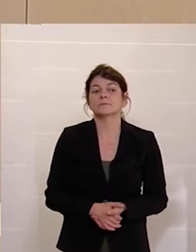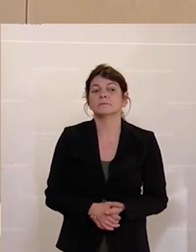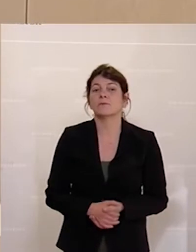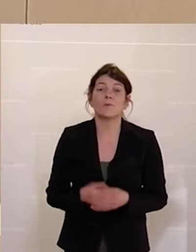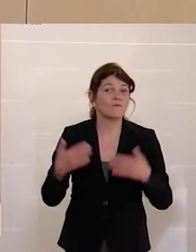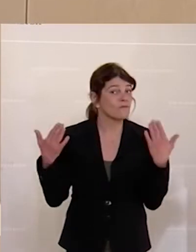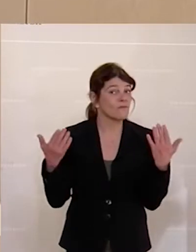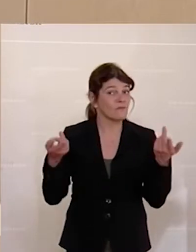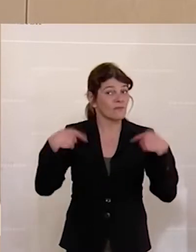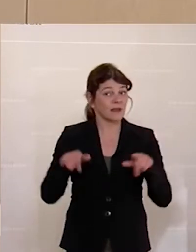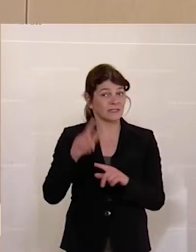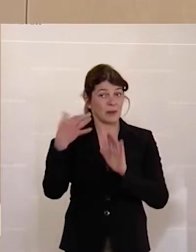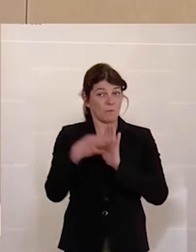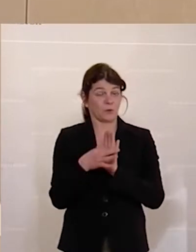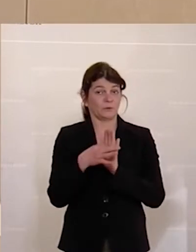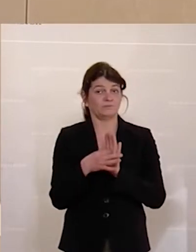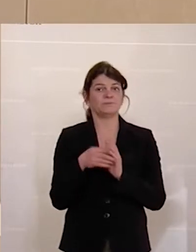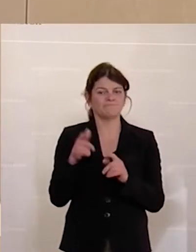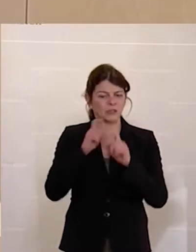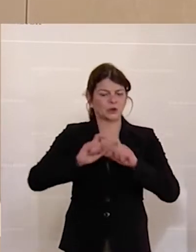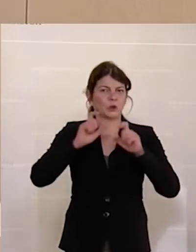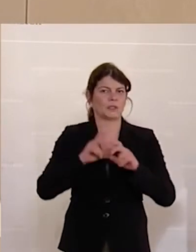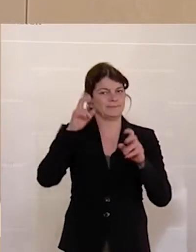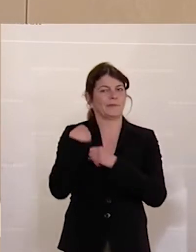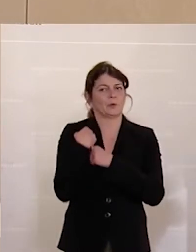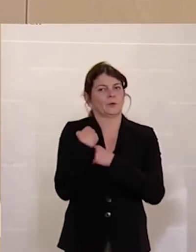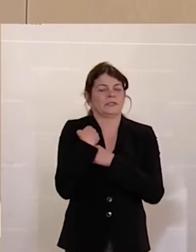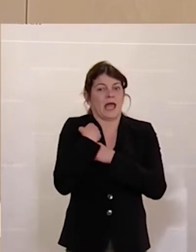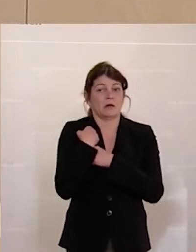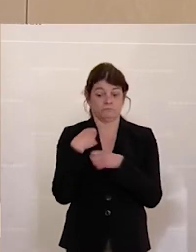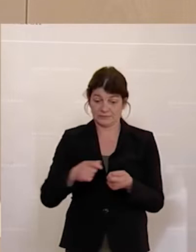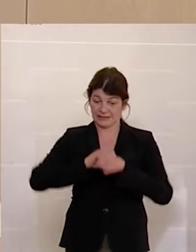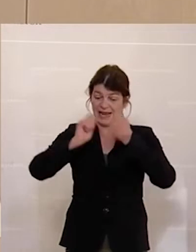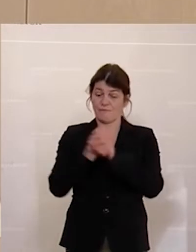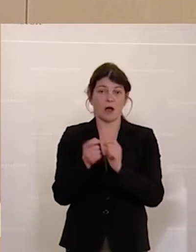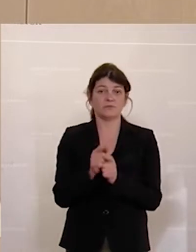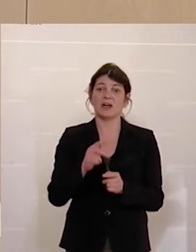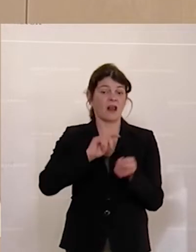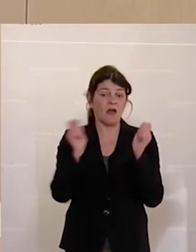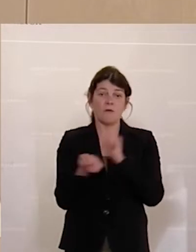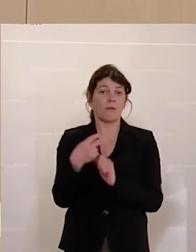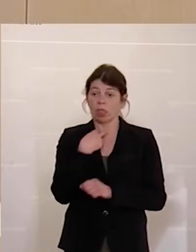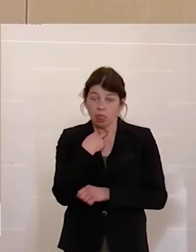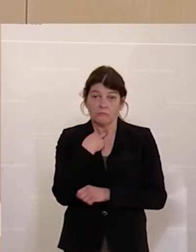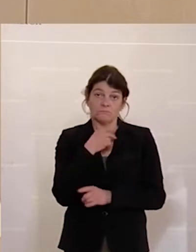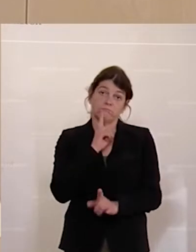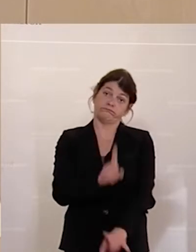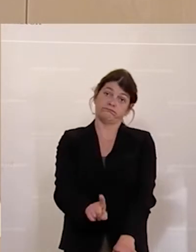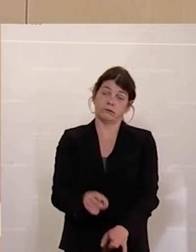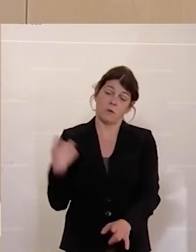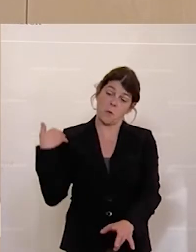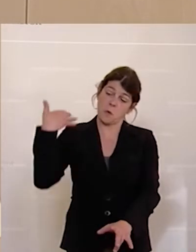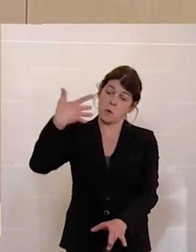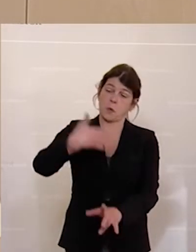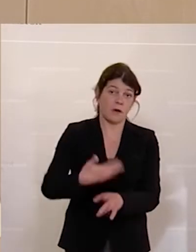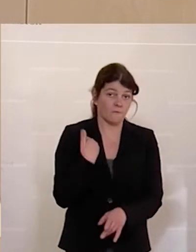Dann kommen wir zu meinem zweiten Punkt, das ist der Schuldenrucksack. Also dieser Reformstau, der hier entsteht, entstanden ist über die